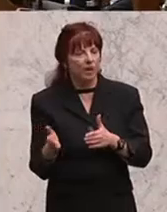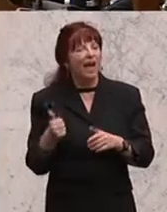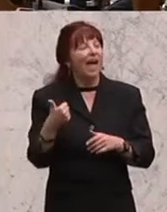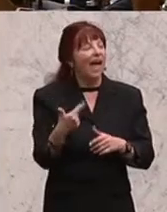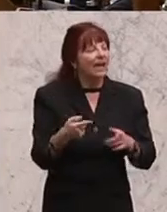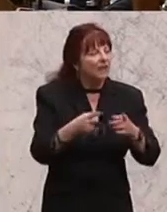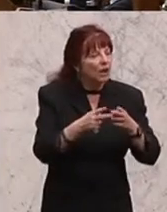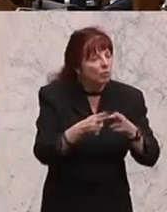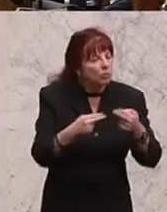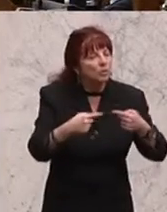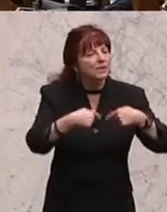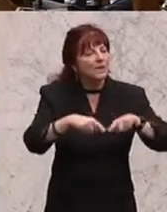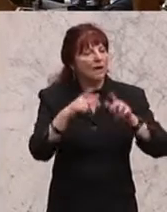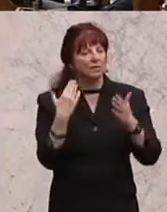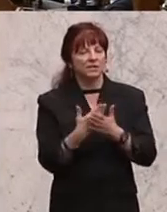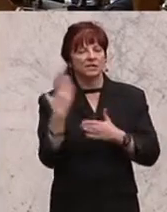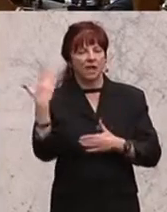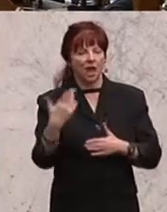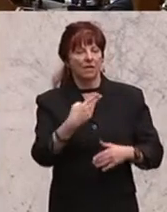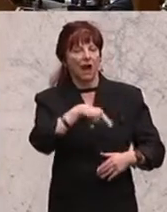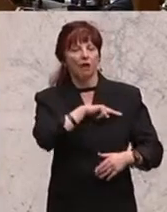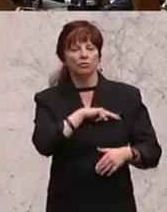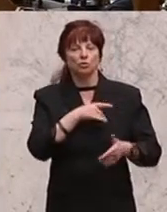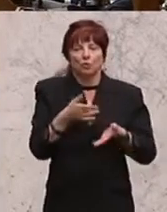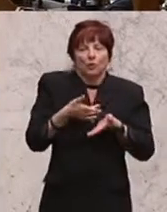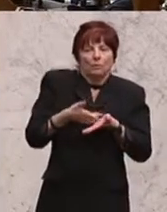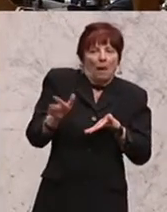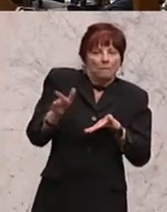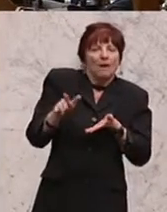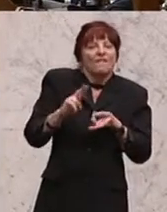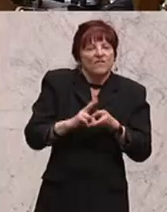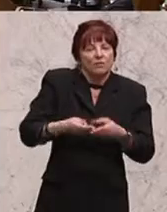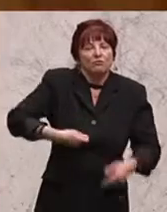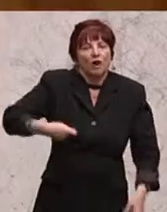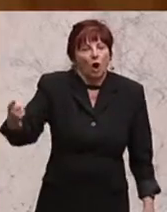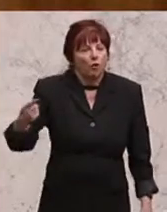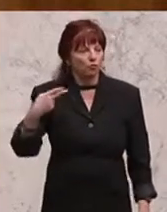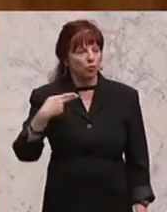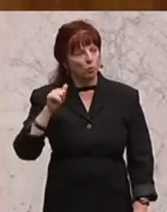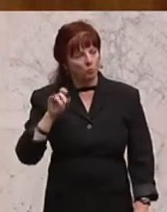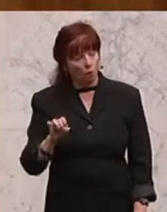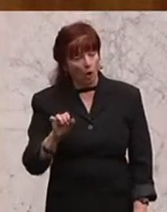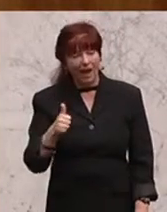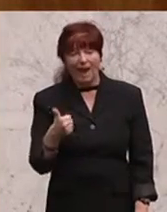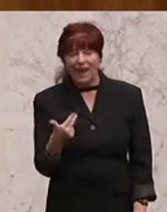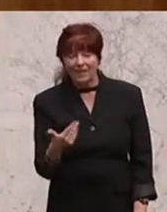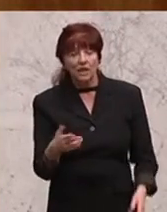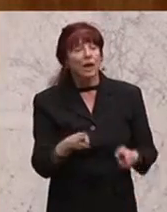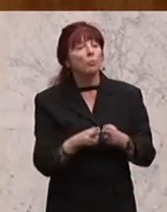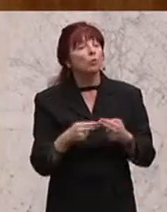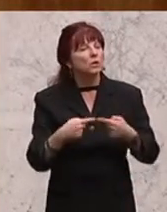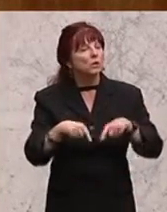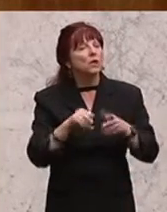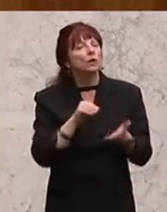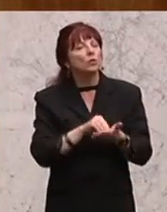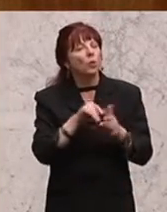verkaufte Hypos, ist positiv zu bewerten, aber manche Bundesländer haben es eben noch nicht getan. Und wenn heute Heulen